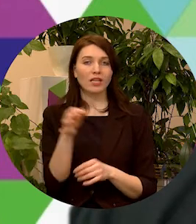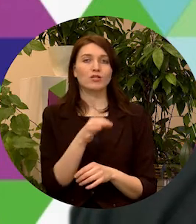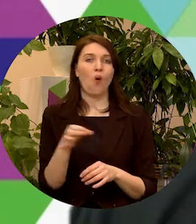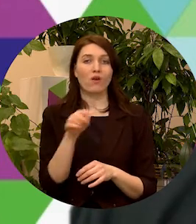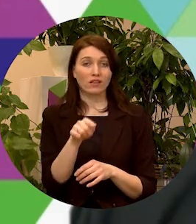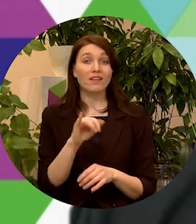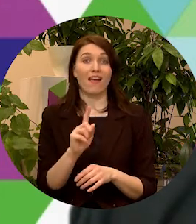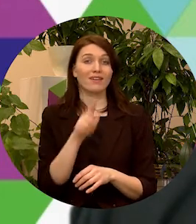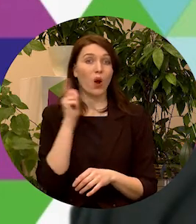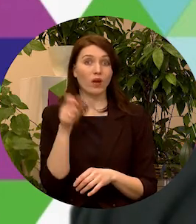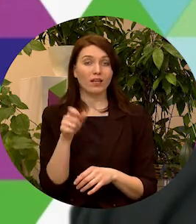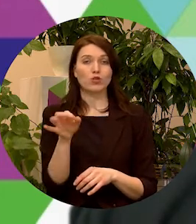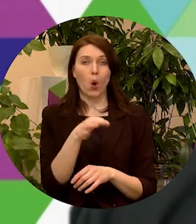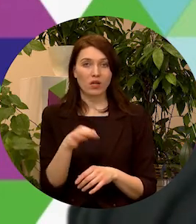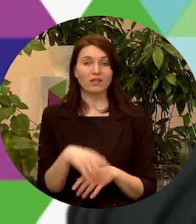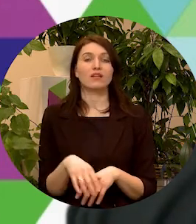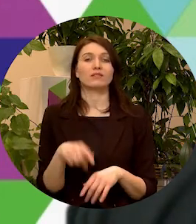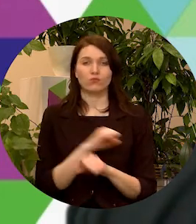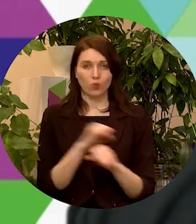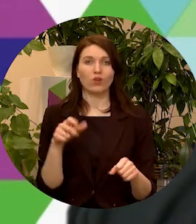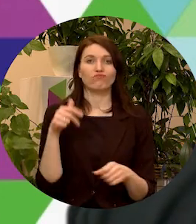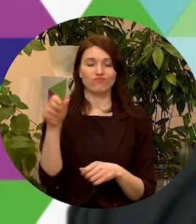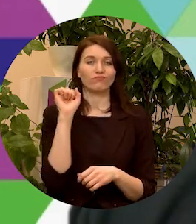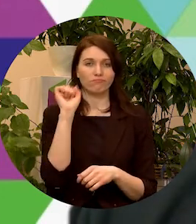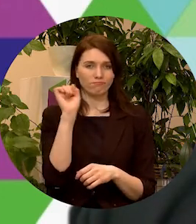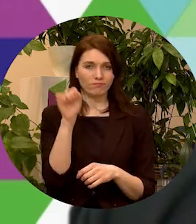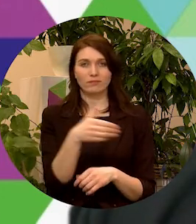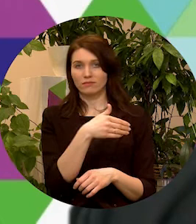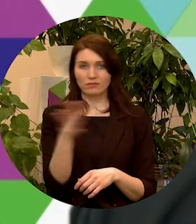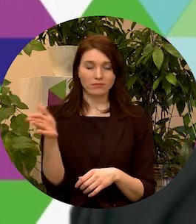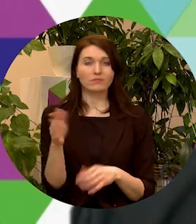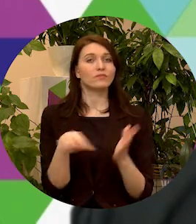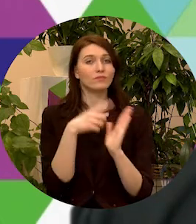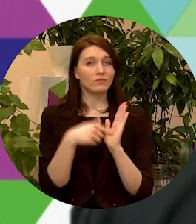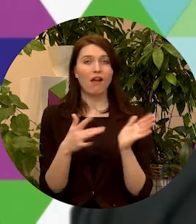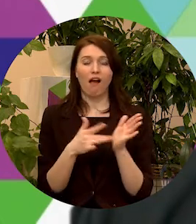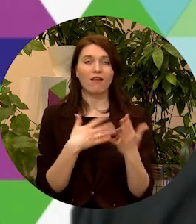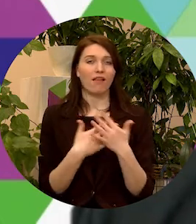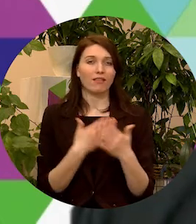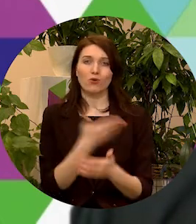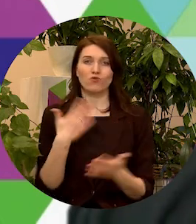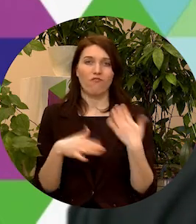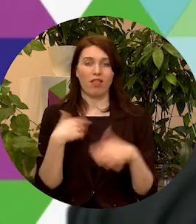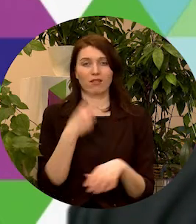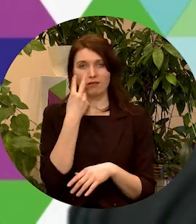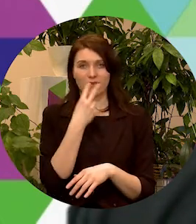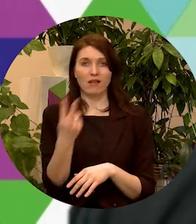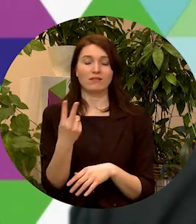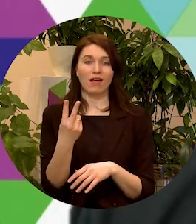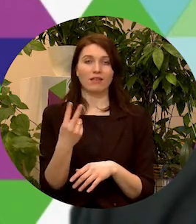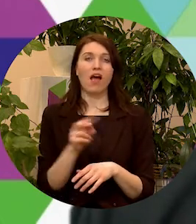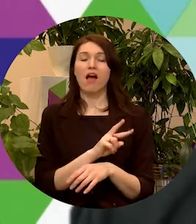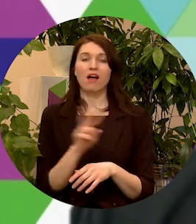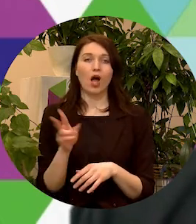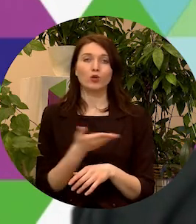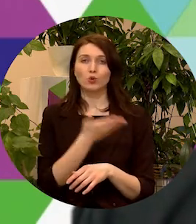Ja ir, tad klovējiet pie durvīm, sakiet, kādas aktivitātes jūs vēlaties redzēt, un kas